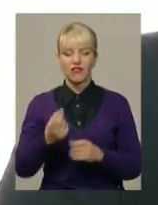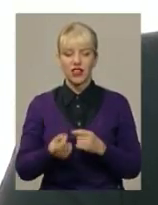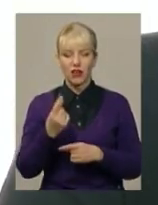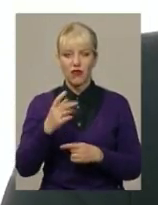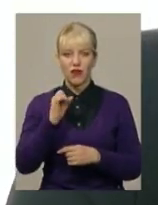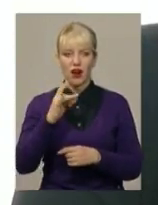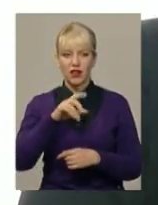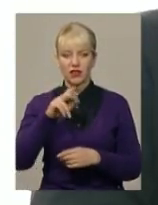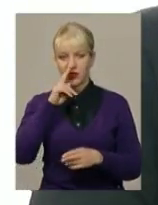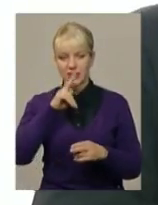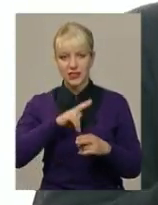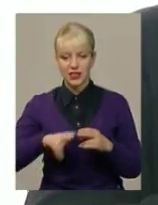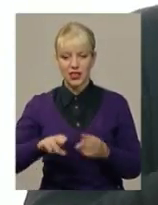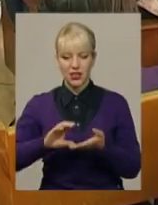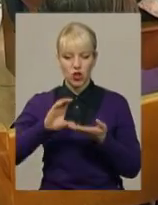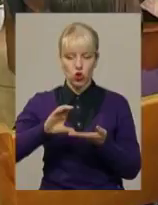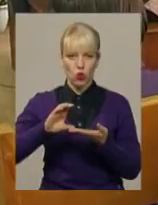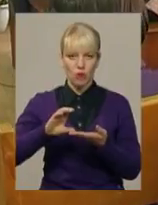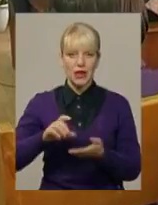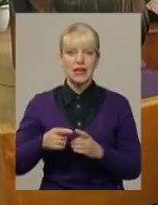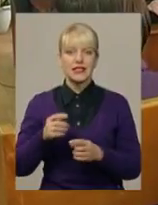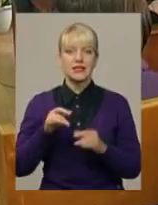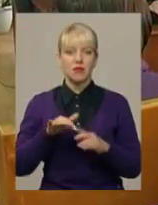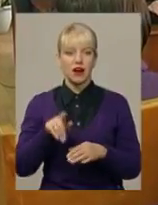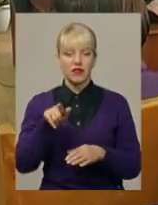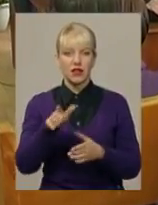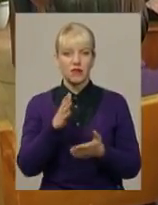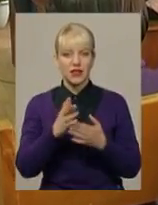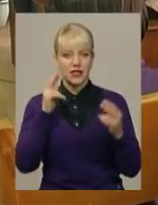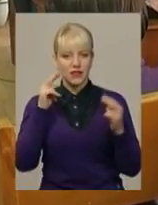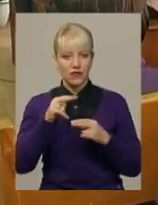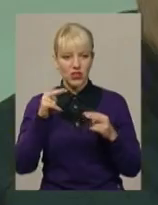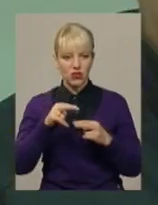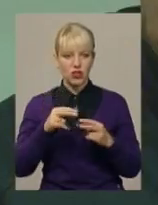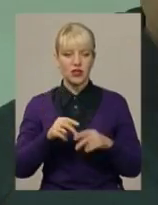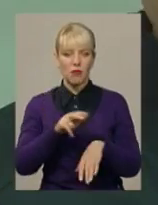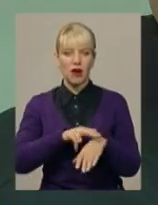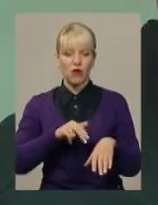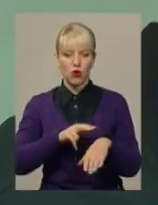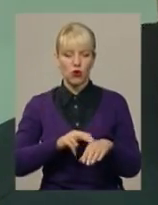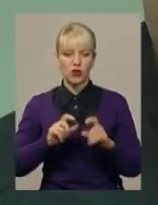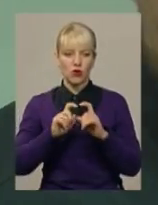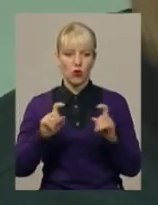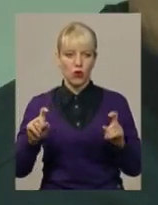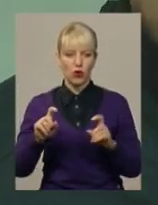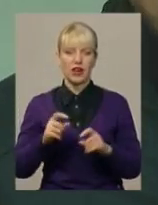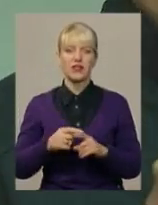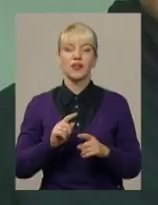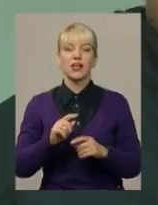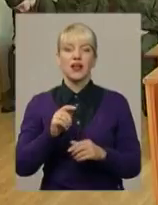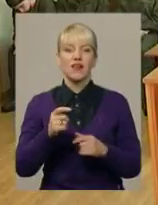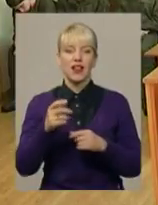архіві зниклий том справи. У документі запевняє свідчення правоохоронних органів Латвії про те, що Іван Покотило не боргував